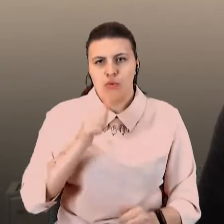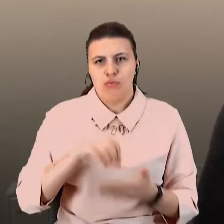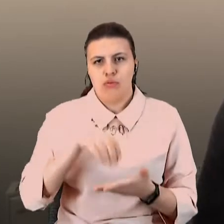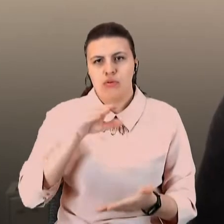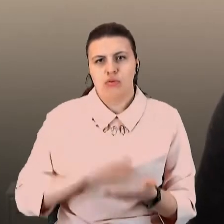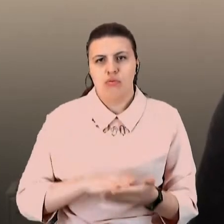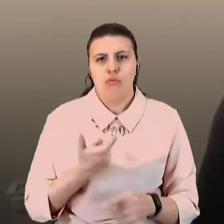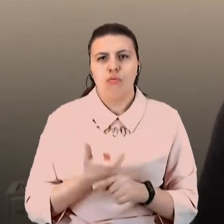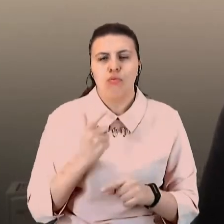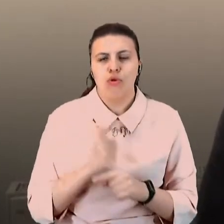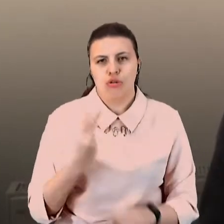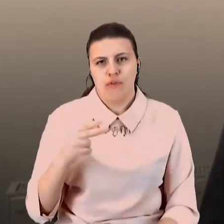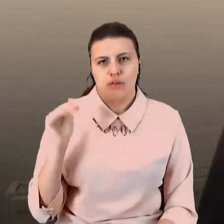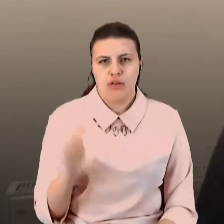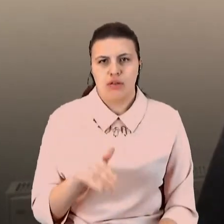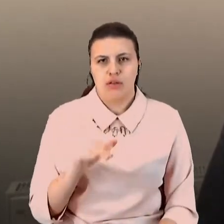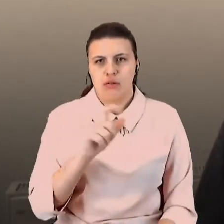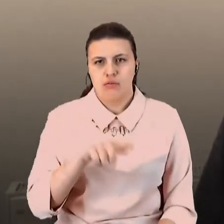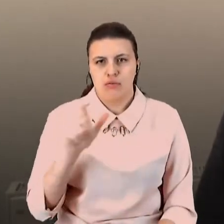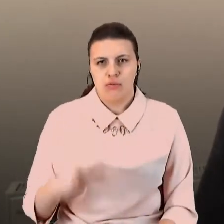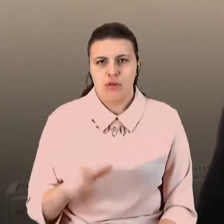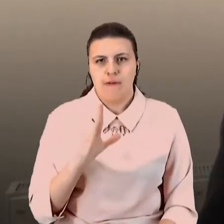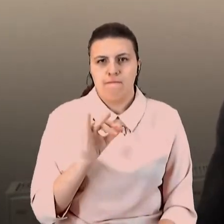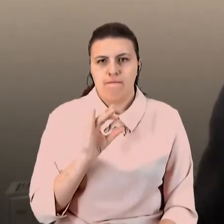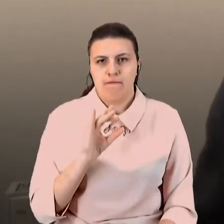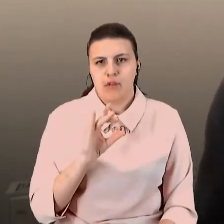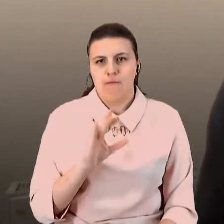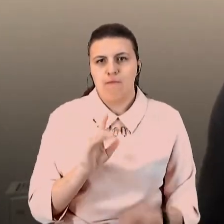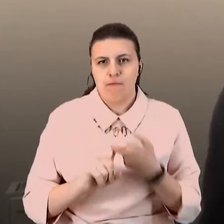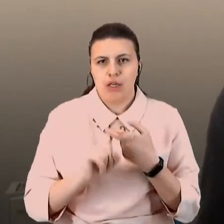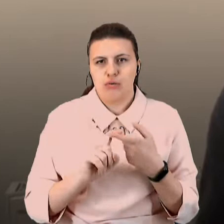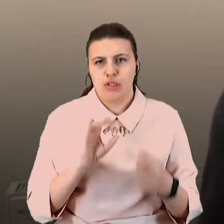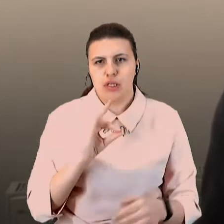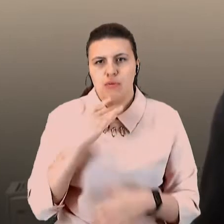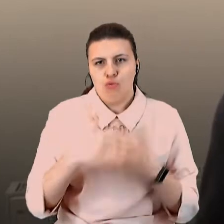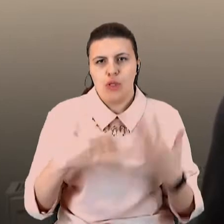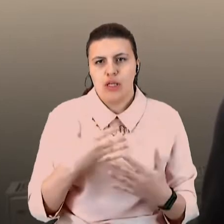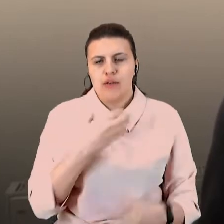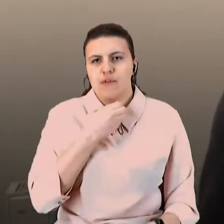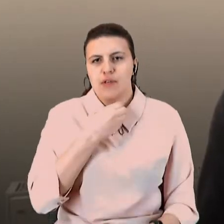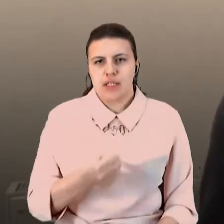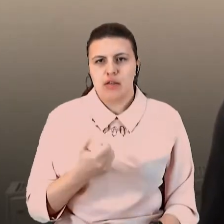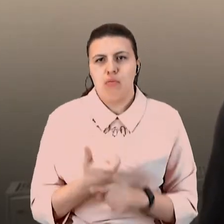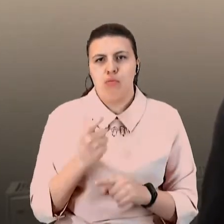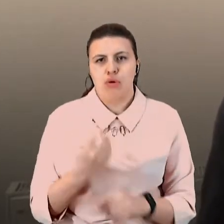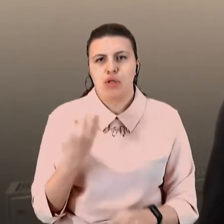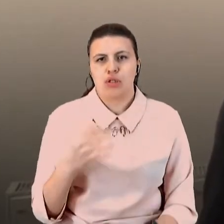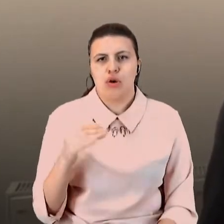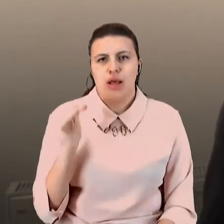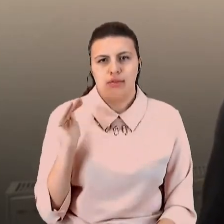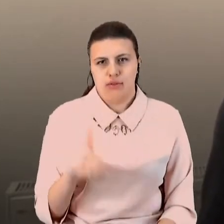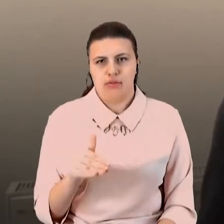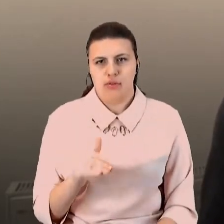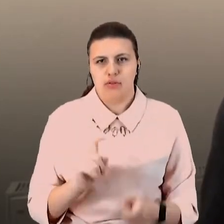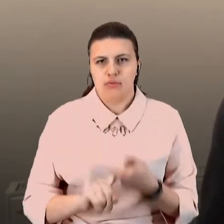С вірусом іммунодефіцита, по оціночним данам, це буде більше 40 тисяч людей інфіцірованных цих заболівань. І